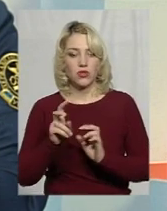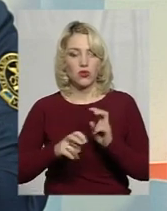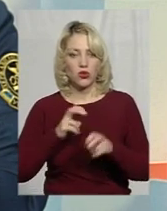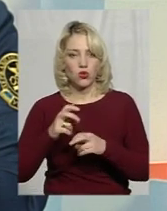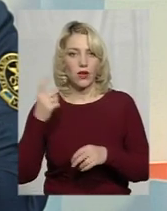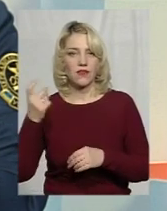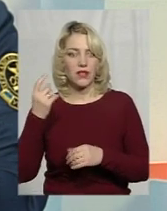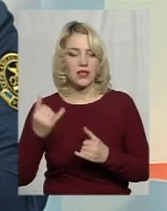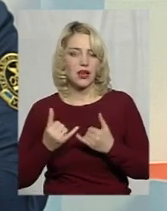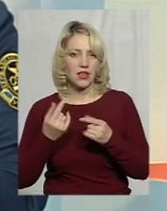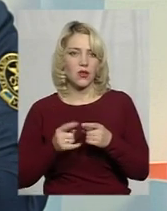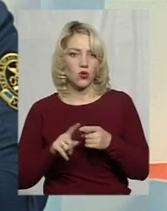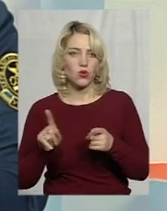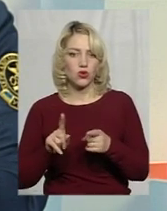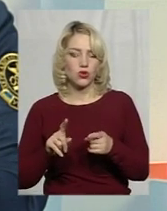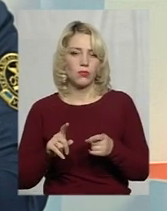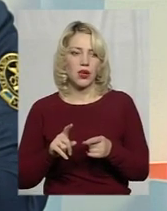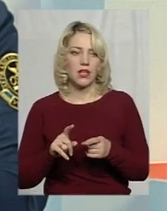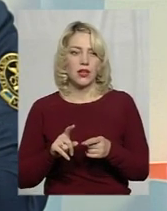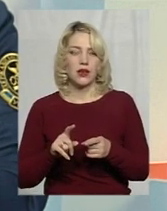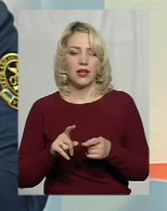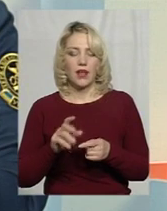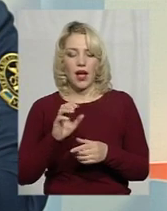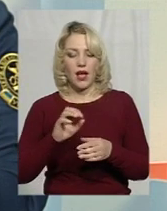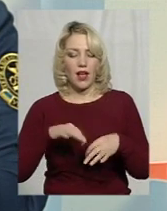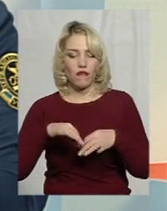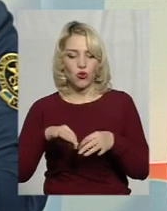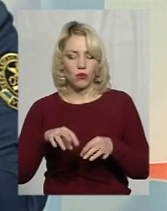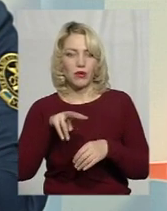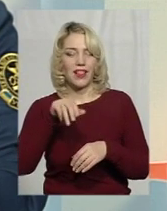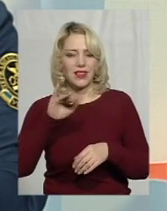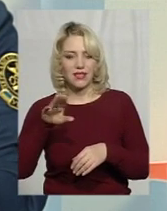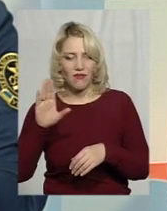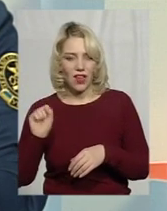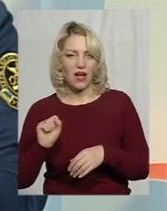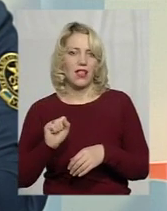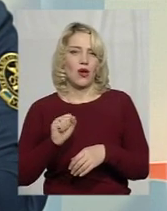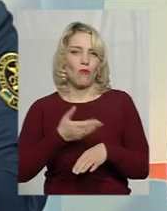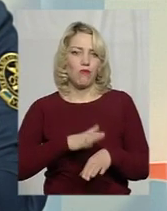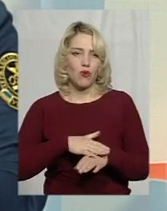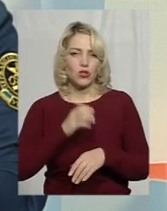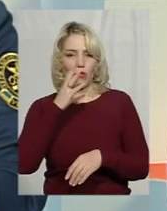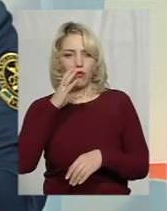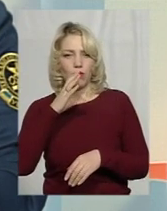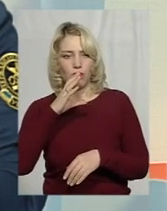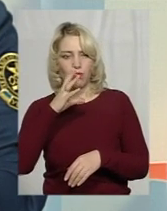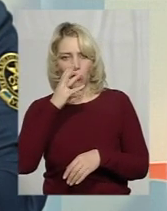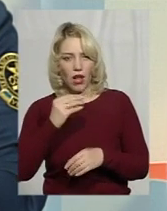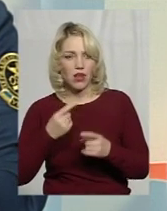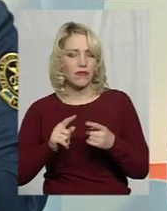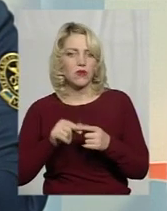власників для того, щоб зняти автомобіль з країни реєстрації, і Польща, Литва, Болгарія, вони не можуть знайти цих власників.